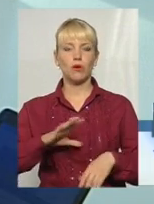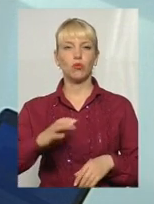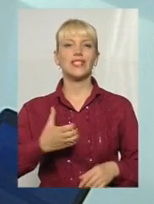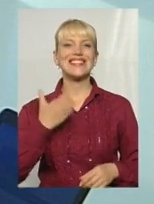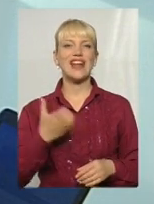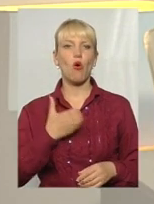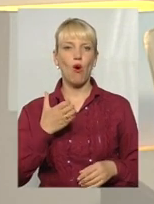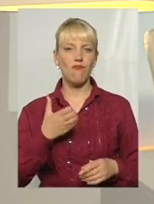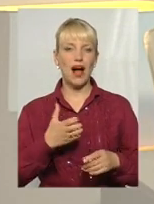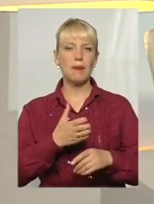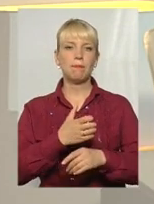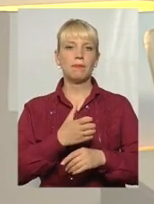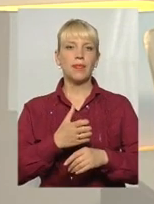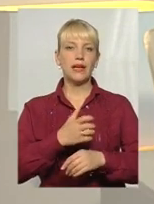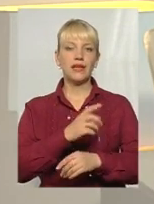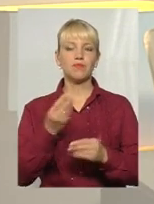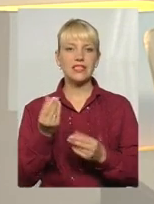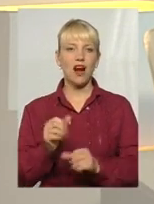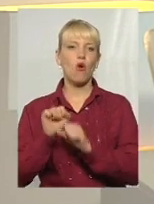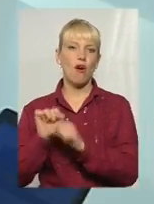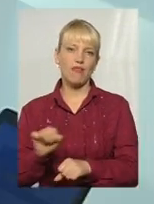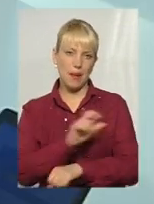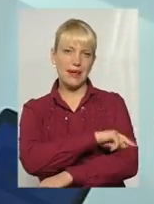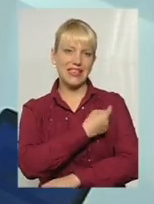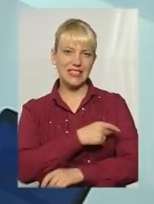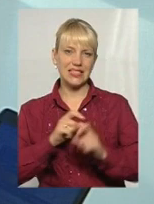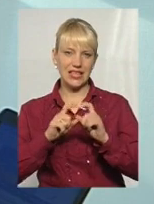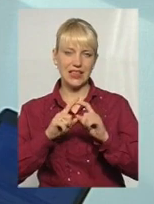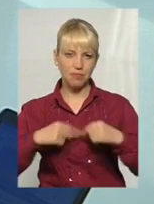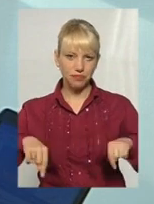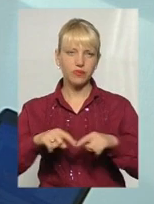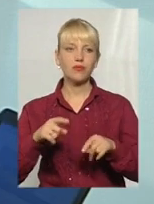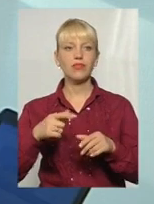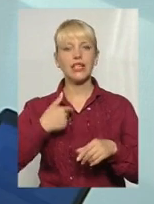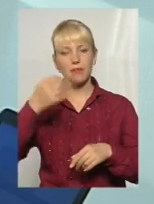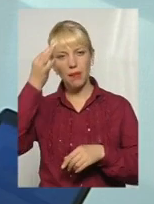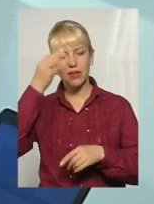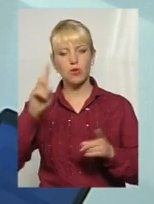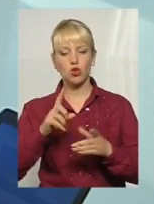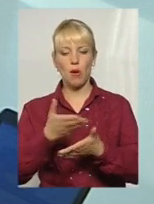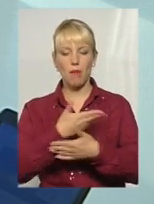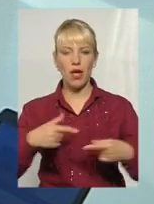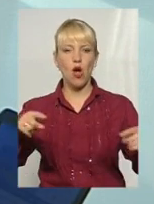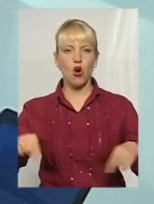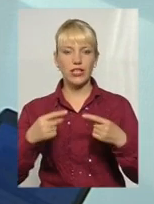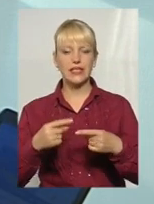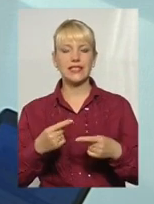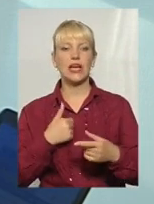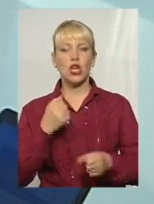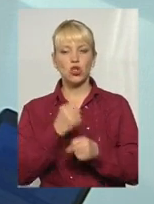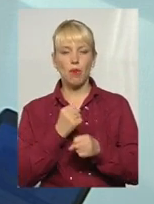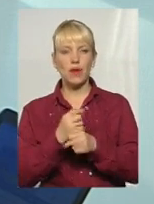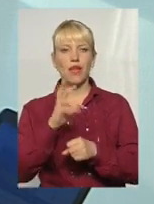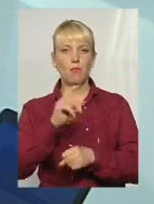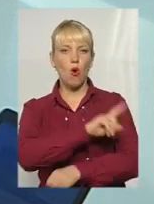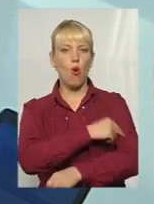медицина, тому що ви пам'ятаєте, що насправді ми організаційно йдемо і крок зробили по госпітальних